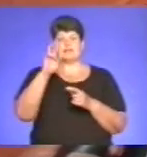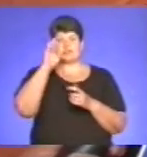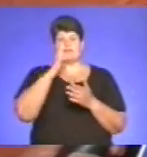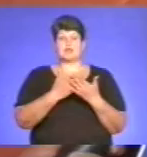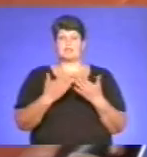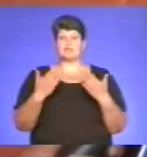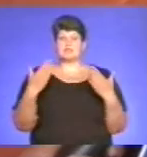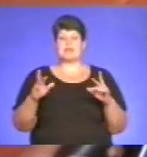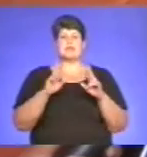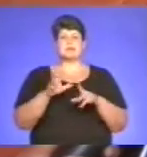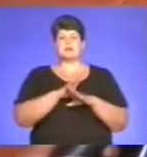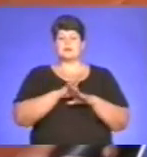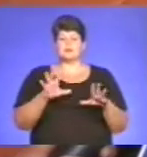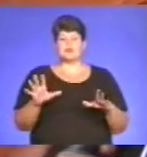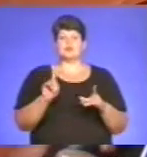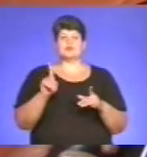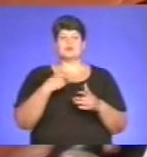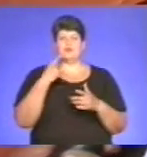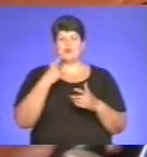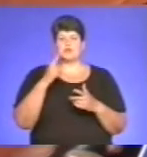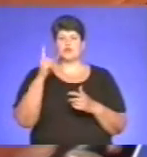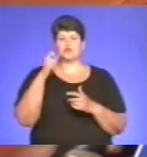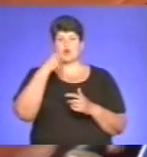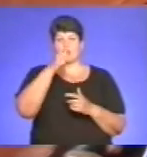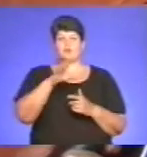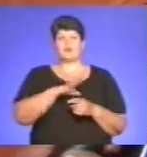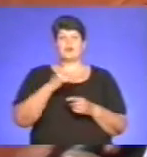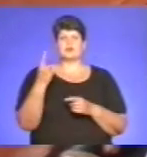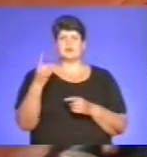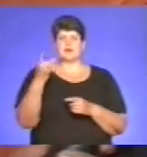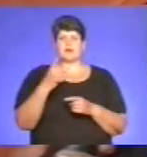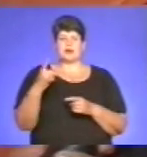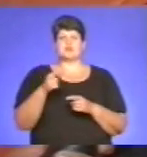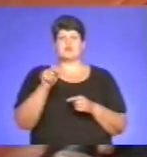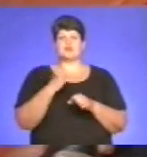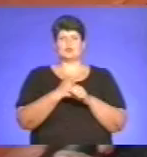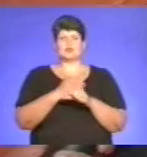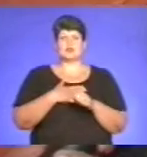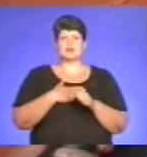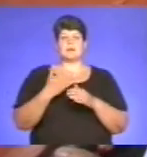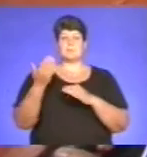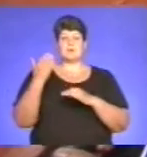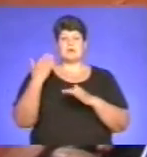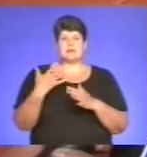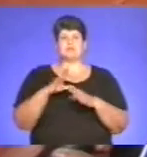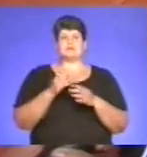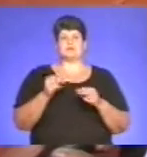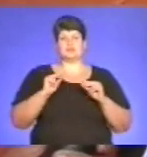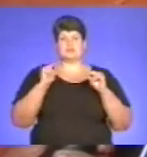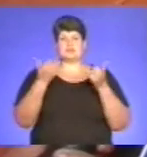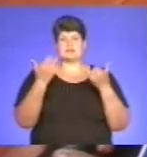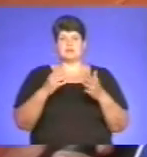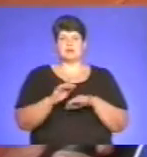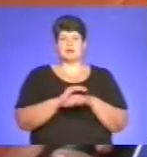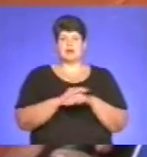І як би там що не говорили, 100 років буває раз на віку. І те, що зробили наші попередники, чесі, міхвала і кого немає з нами